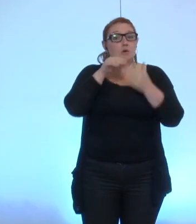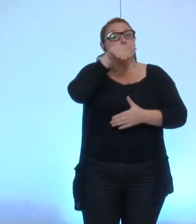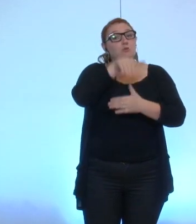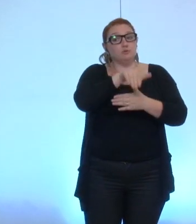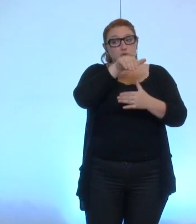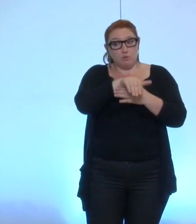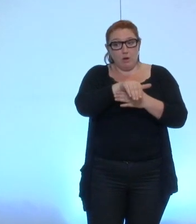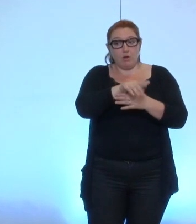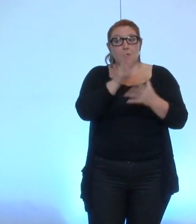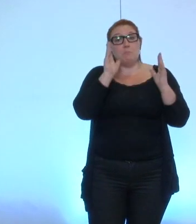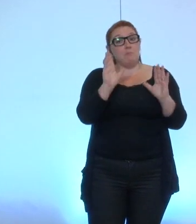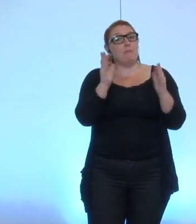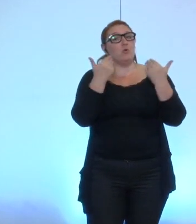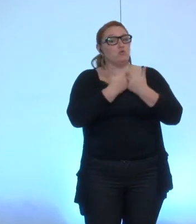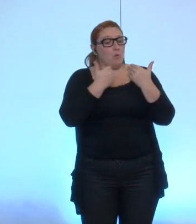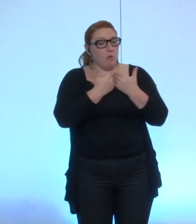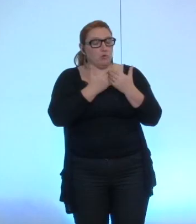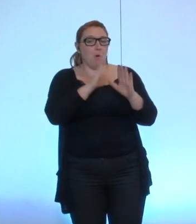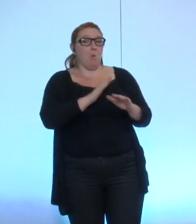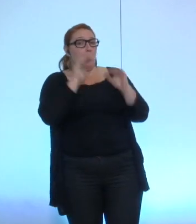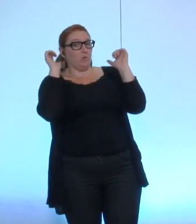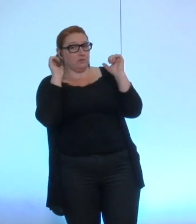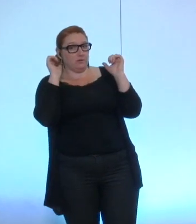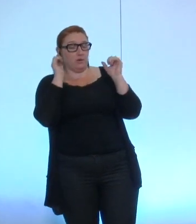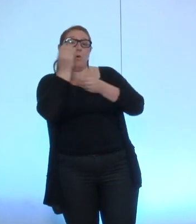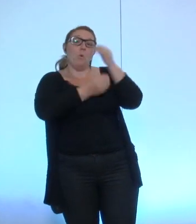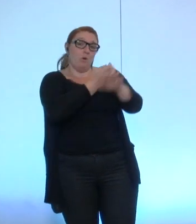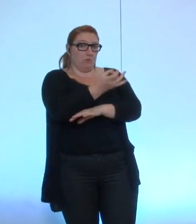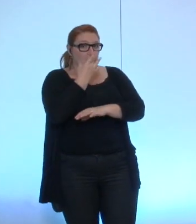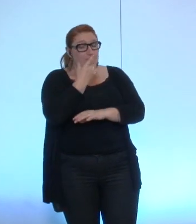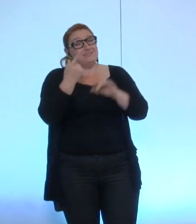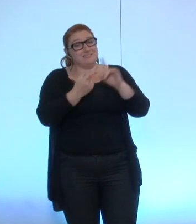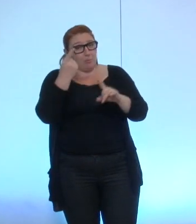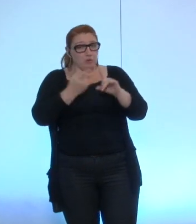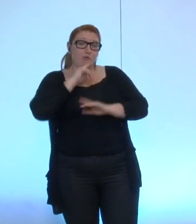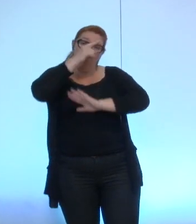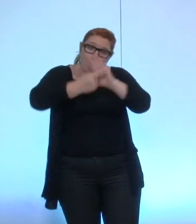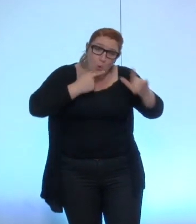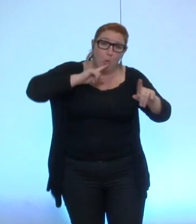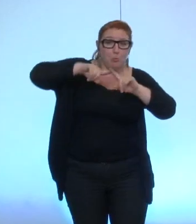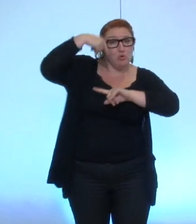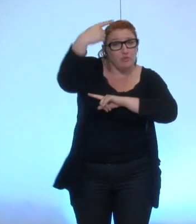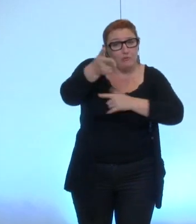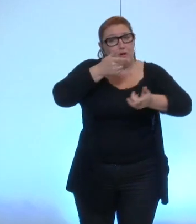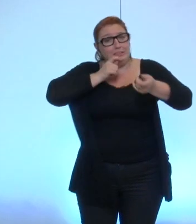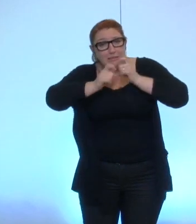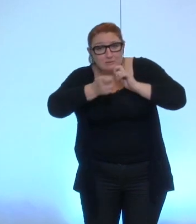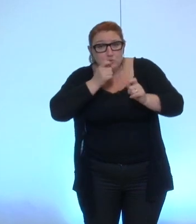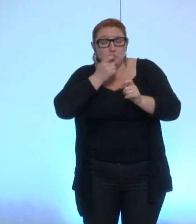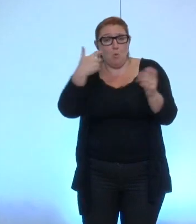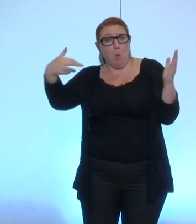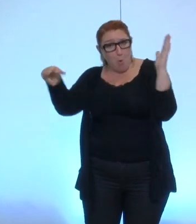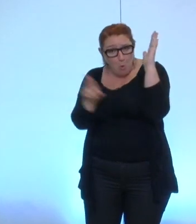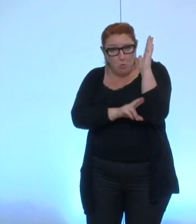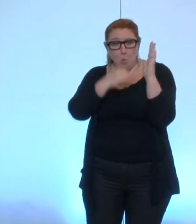ou de le retirer ou de le rejeter il y un vrai engagement pour qu'il puisse être réintégré rapidement au règlement intérieur parce que nous